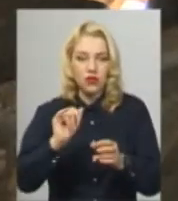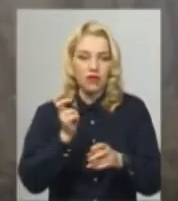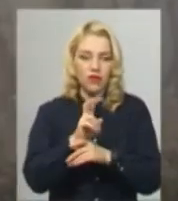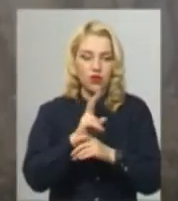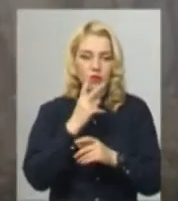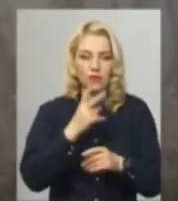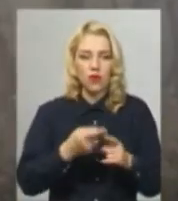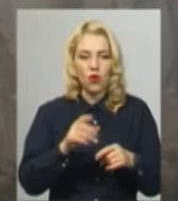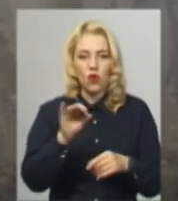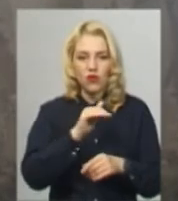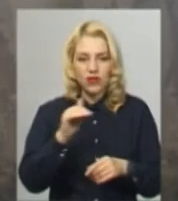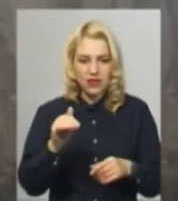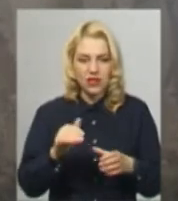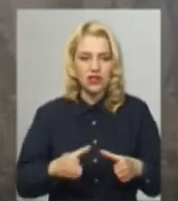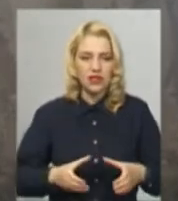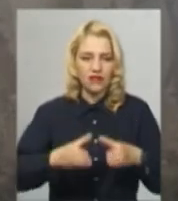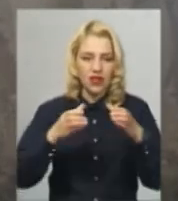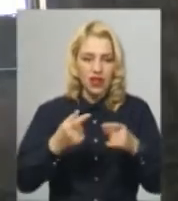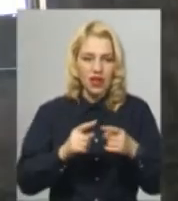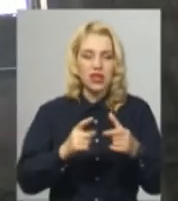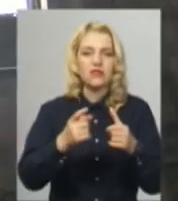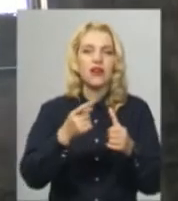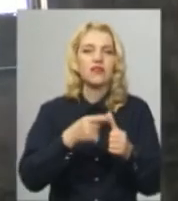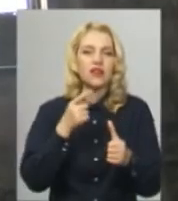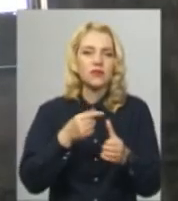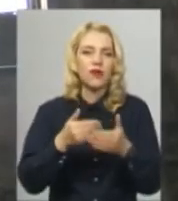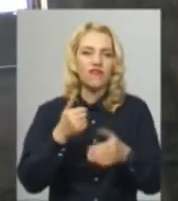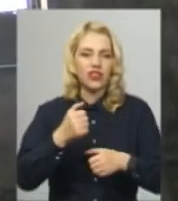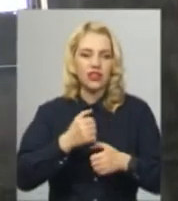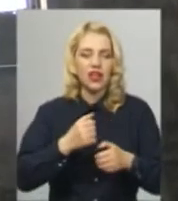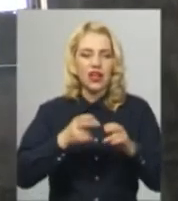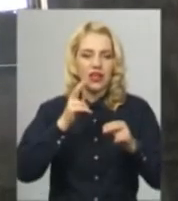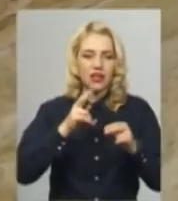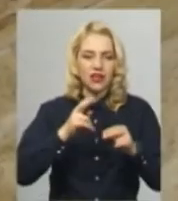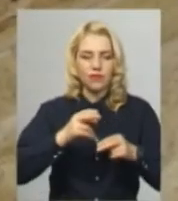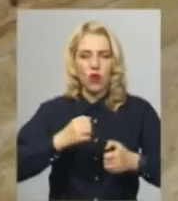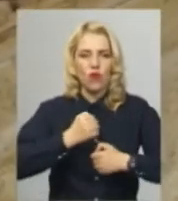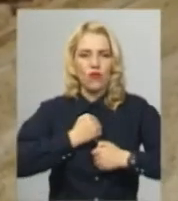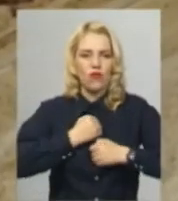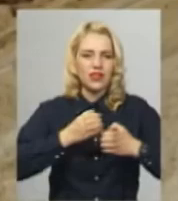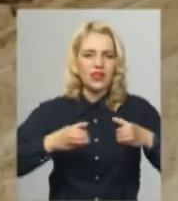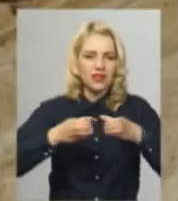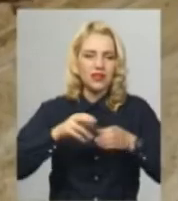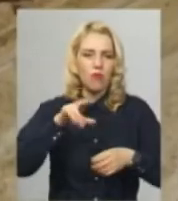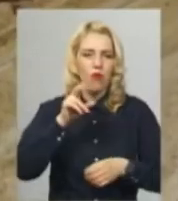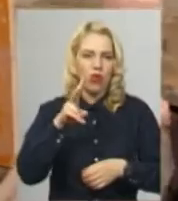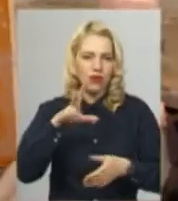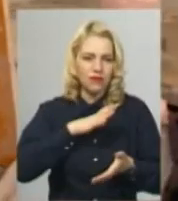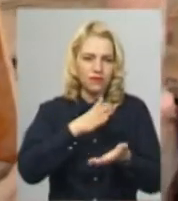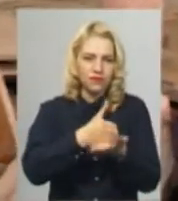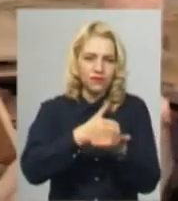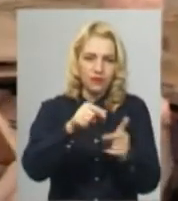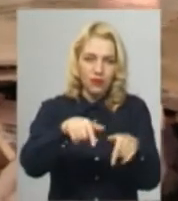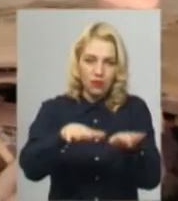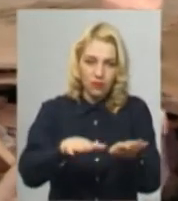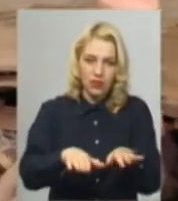назву від казано колишнього 12-го Ахтирського гусарського полку. Це кінець 18-го, початок 19-го століття, каже співробітник сектору археології